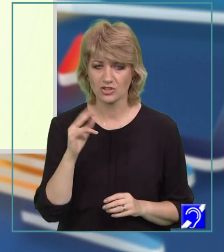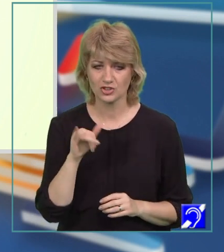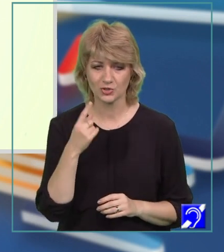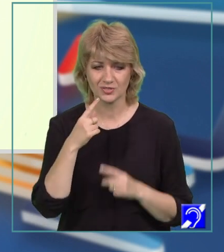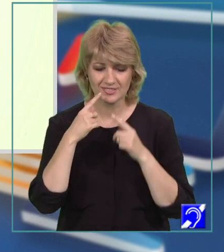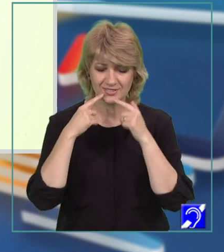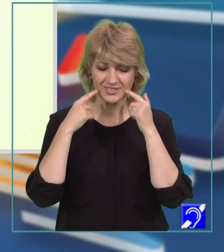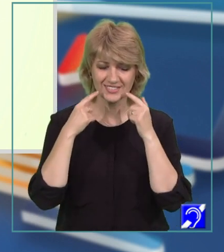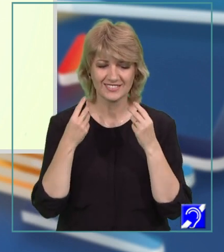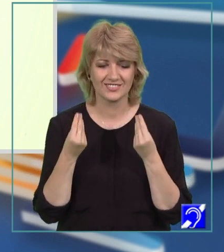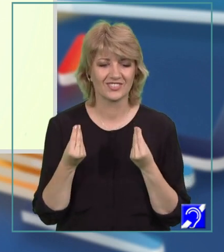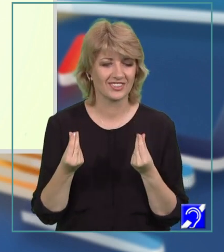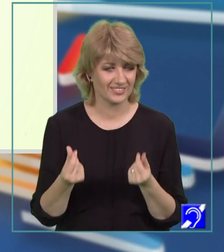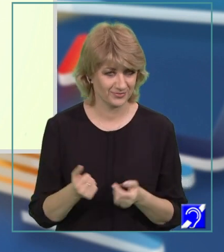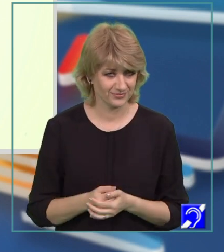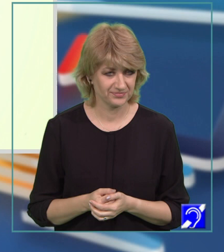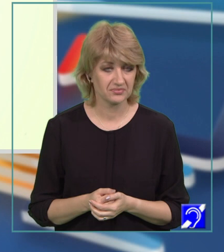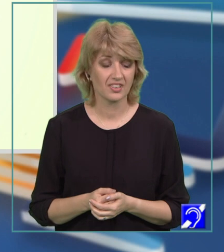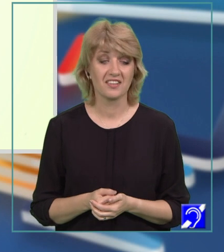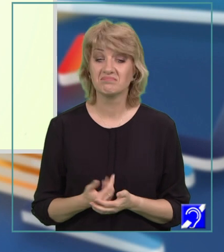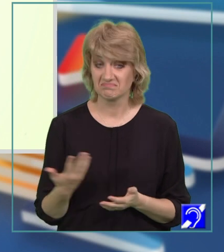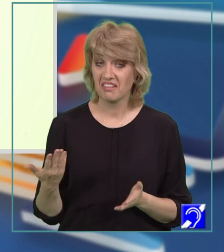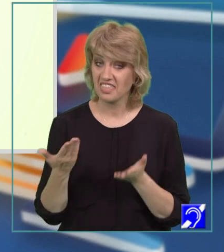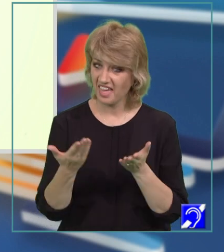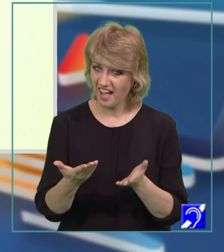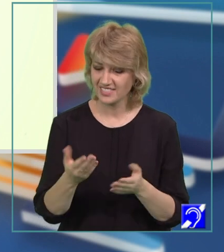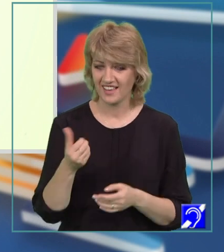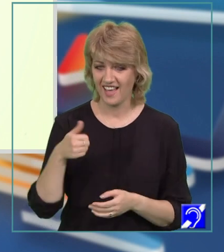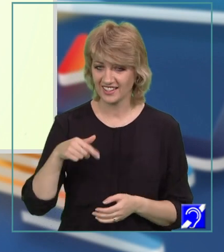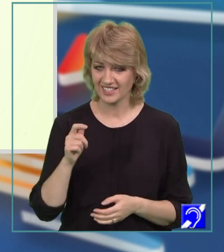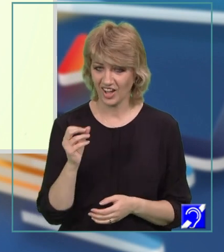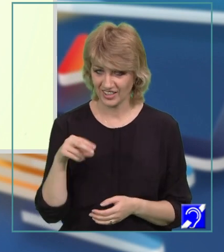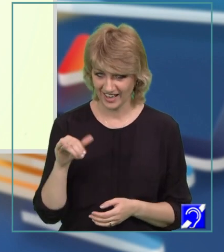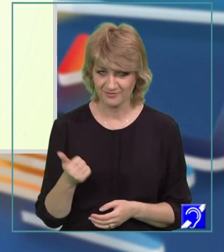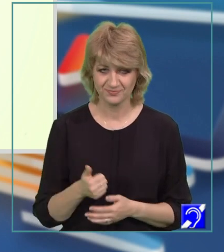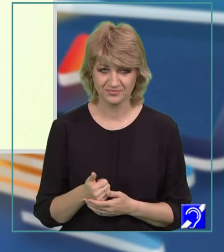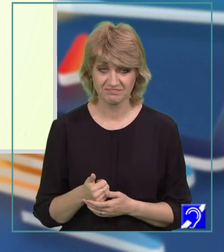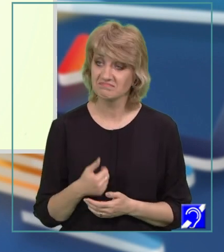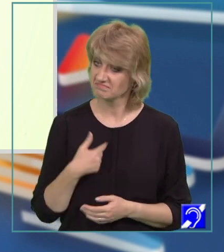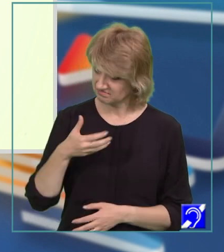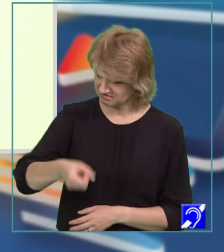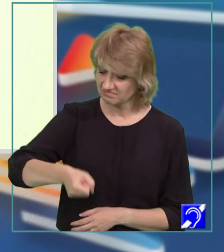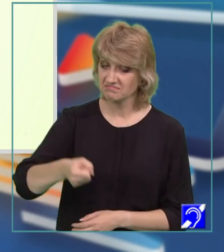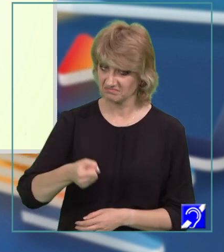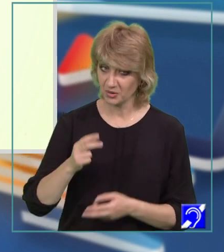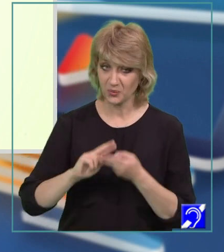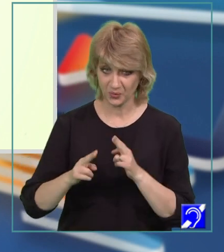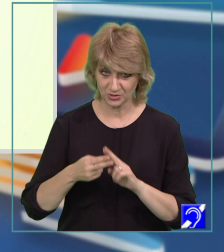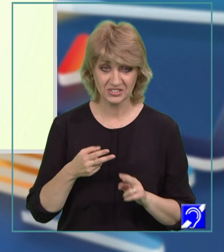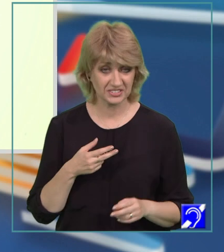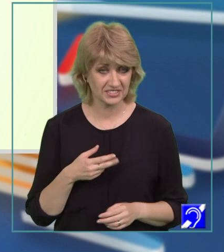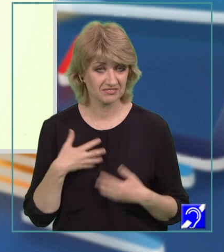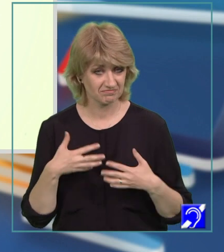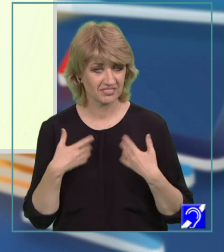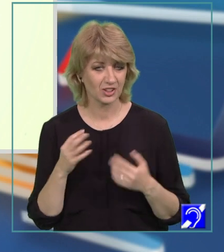surâs foarte grațios. Iată și pe Antonia. Încântat de cunoștință, domnișoară,